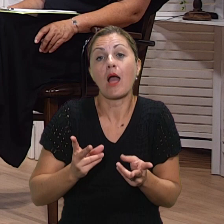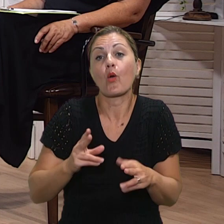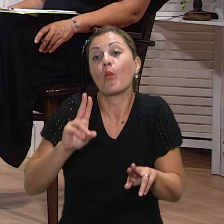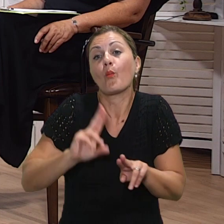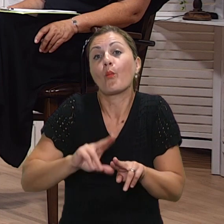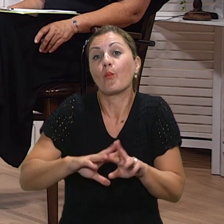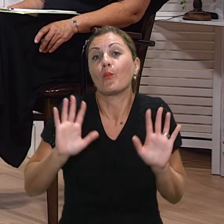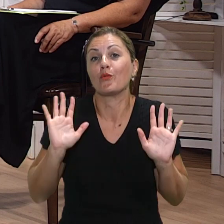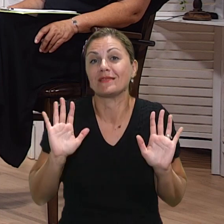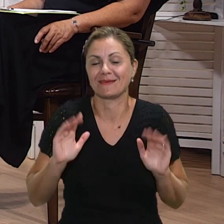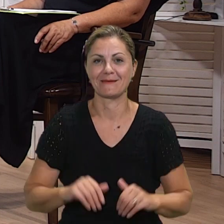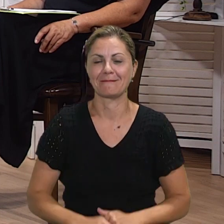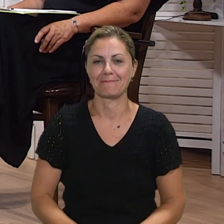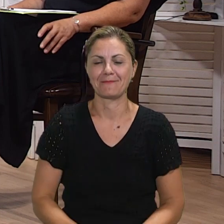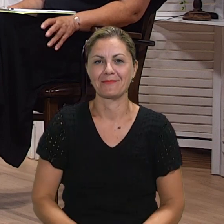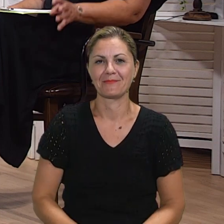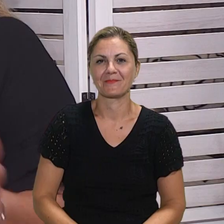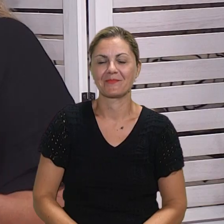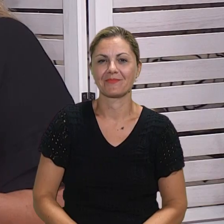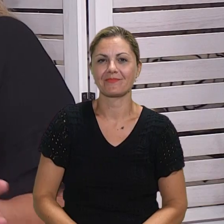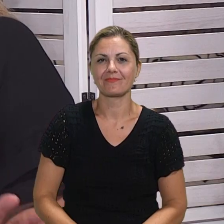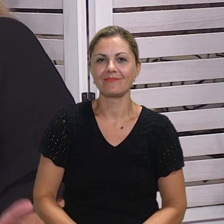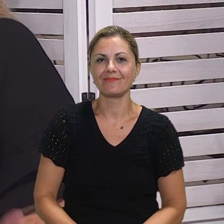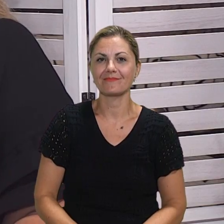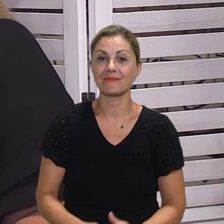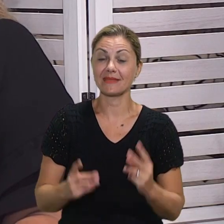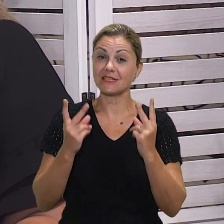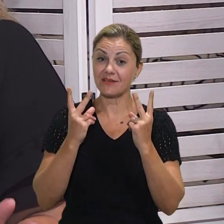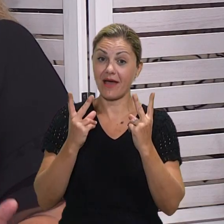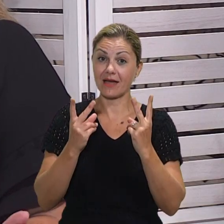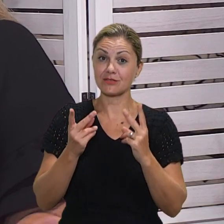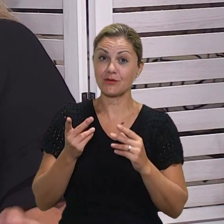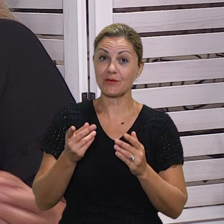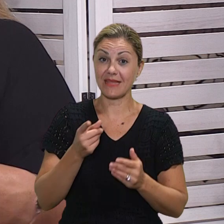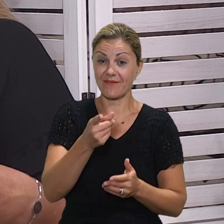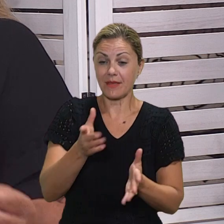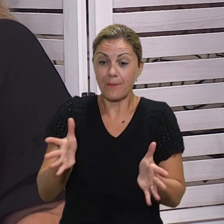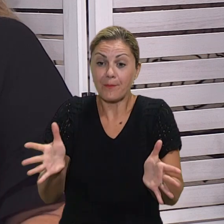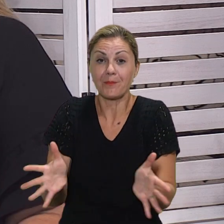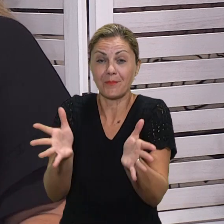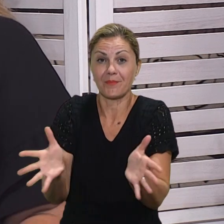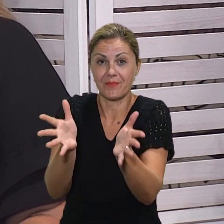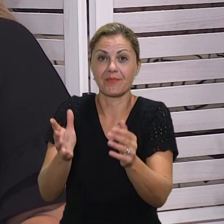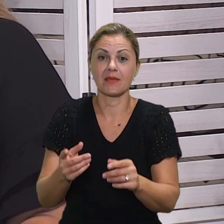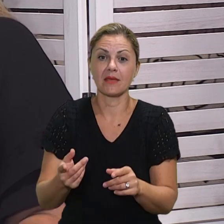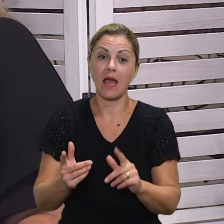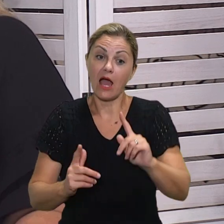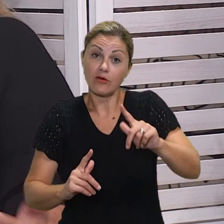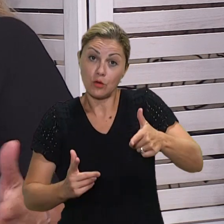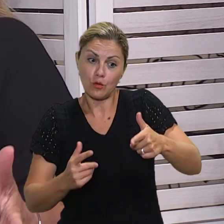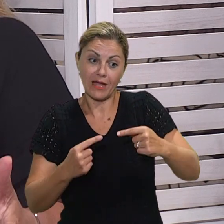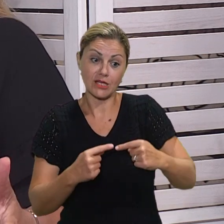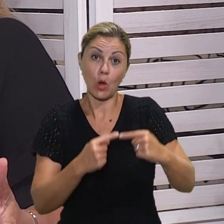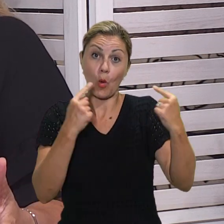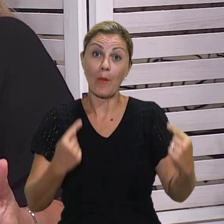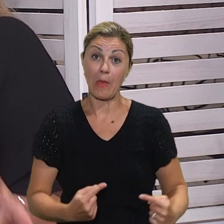hoće li se još nekakav žant se vidjeti njima. Znači, bitan je djeci samopoticaj. Spomenuli ste taj humanitarnu notu. Uvijek